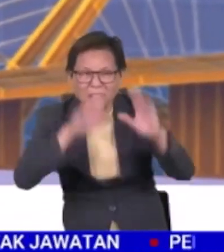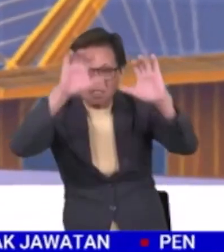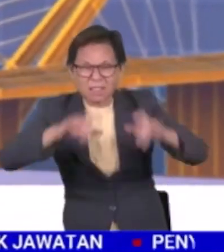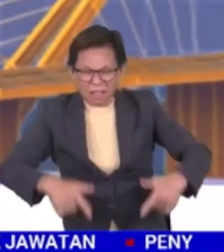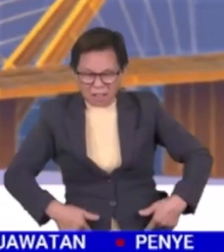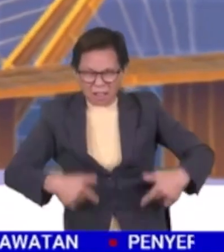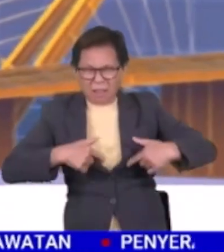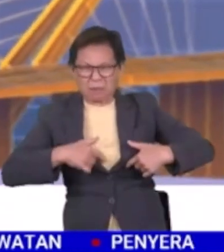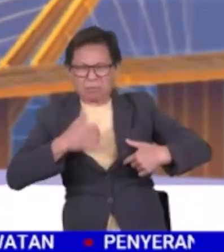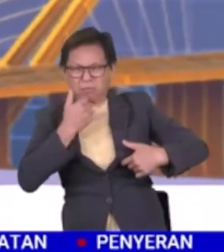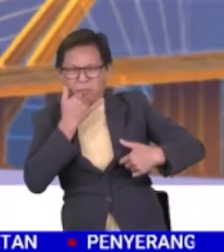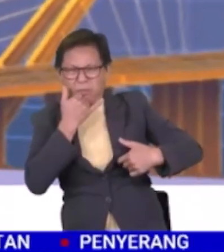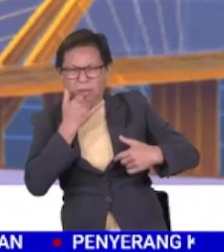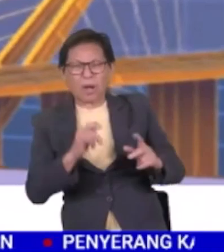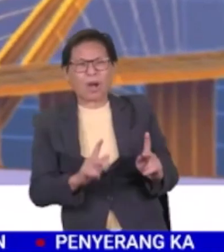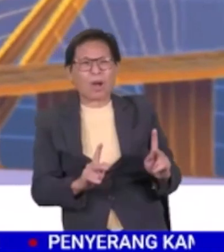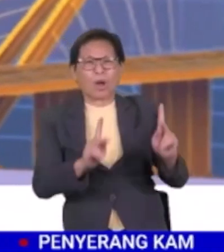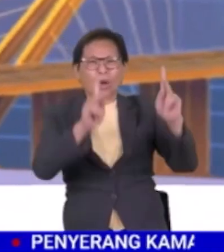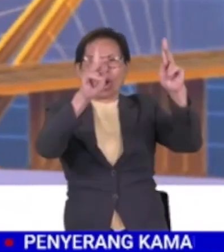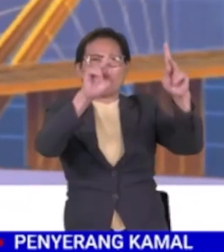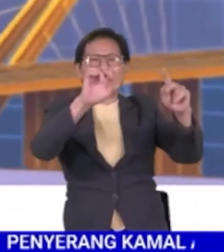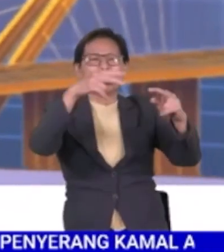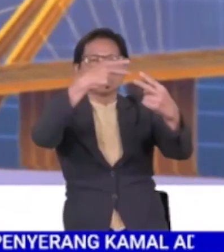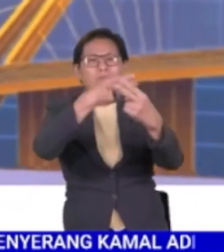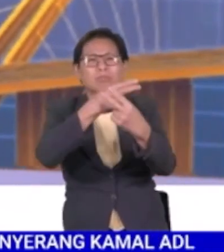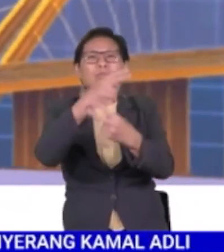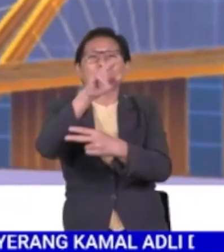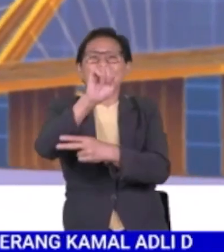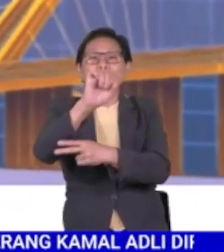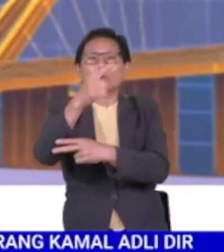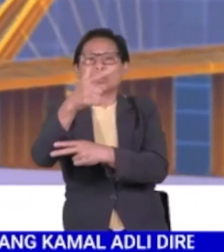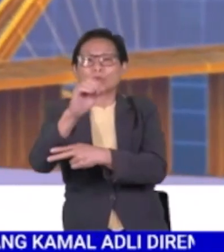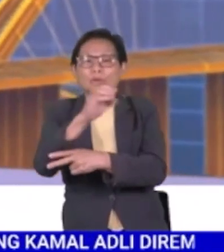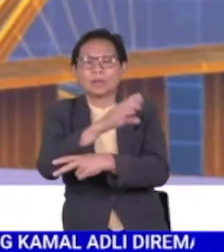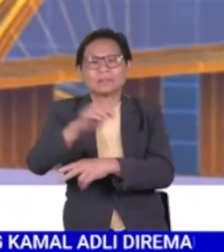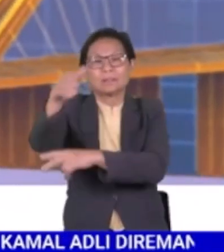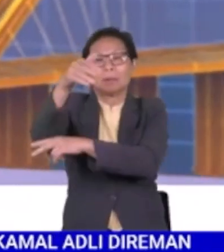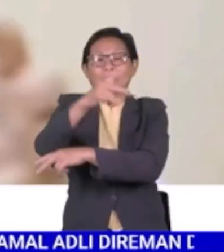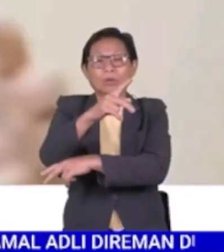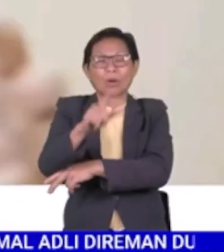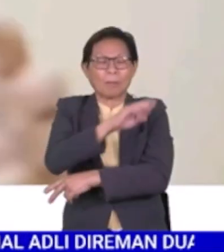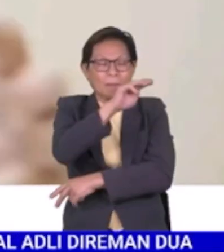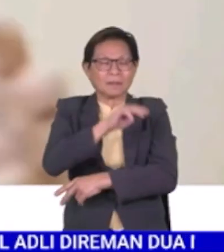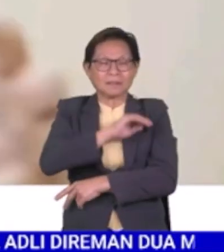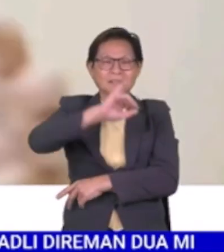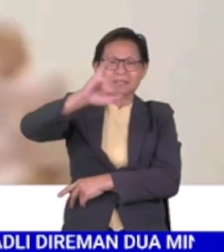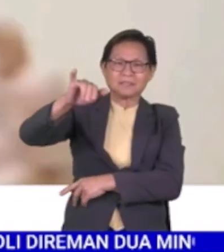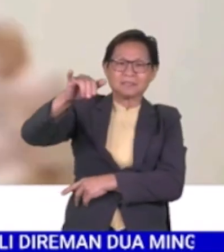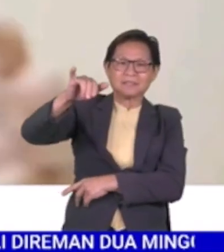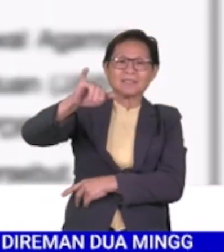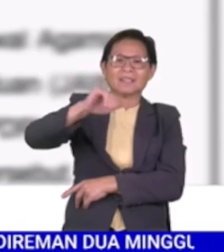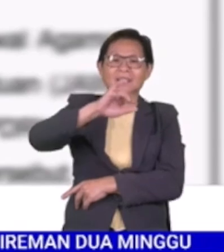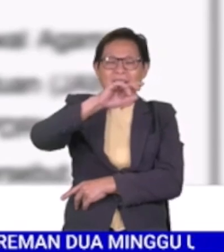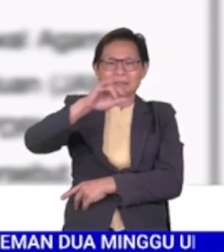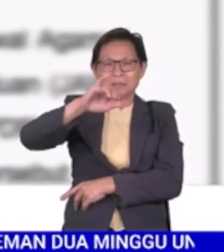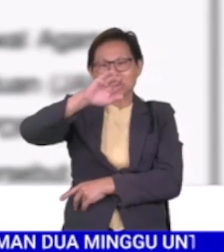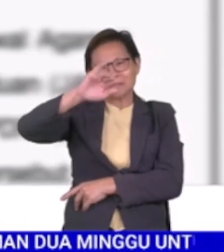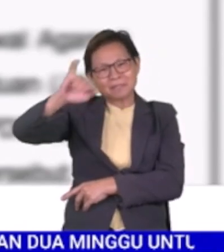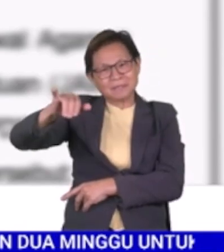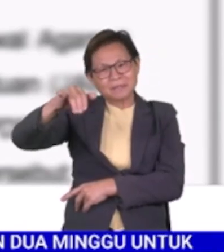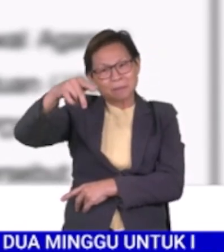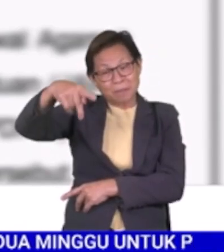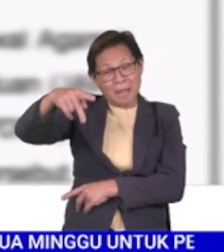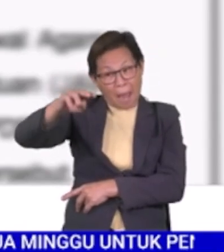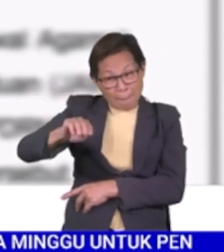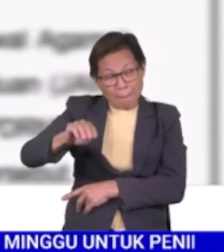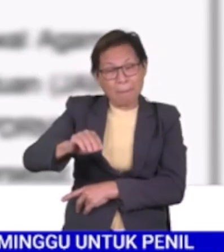Perarakan dibuat di hadapan Kompleks Sogo dan Datar Merdeka di Ibu Negara. Menteri di Jabatan Perdana Menteri Halual Agama, Datuk Dr. Muhammad